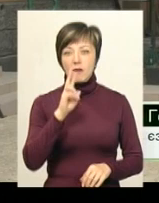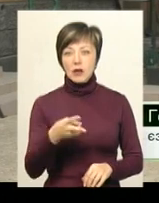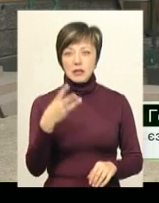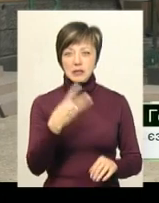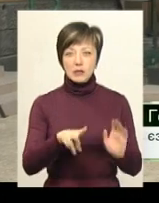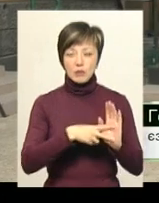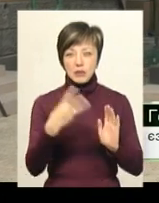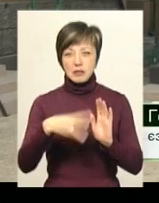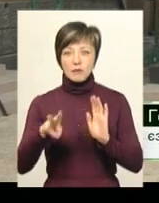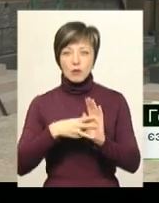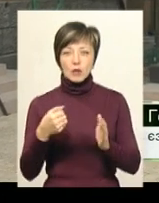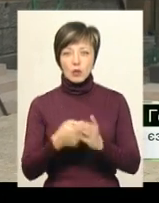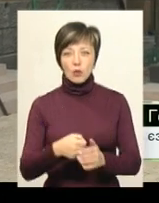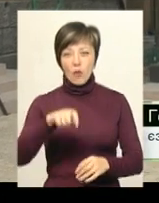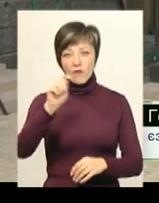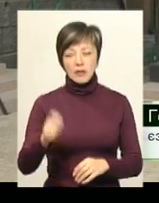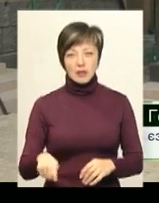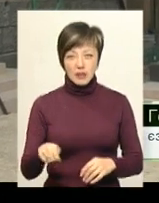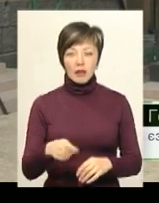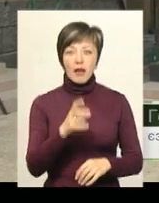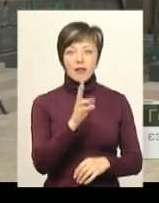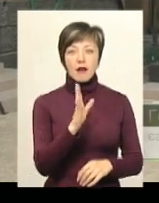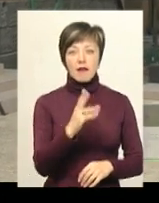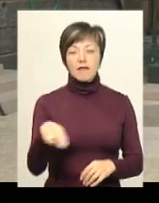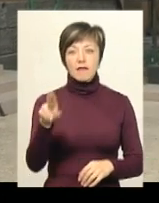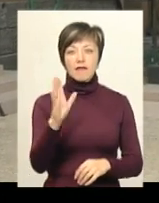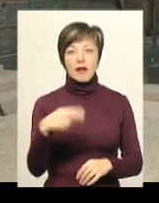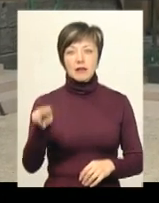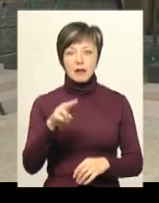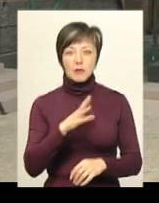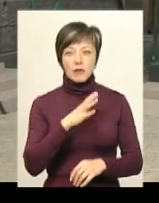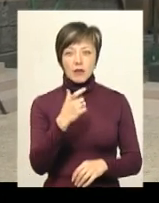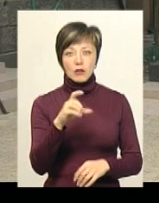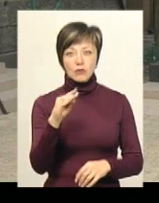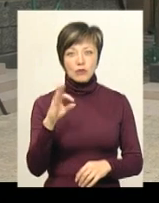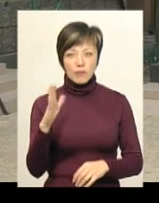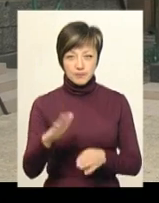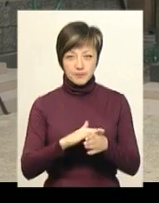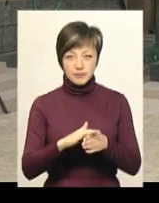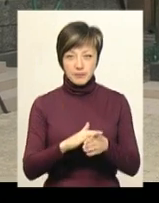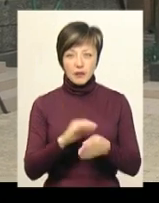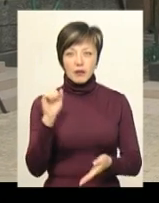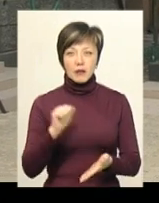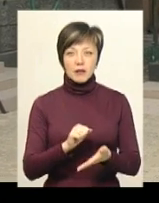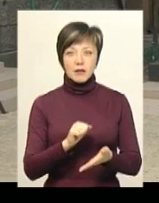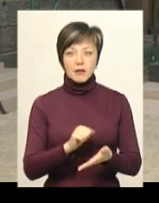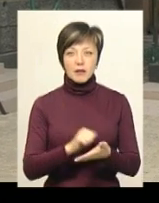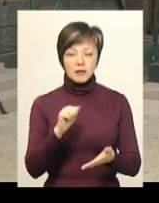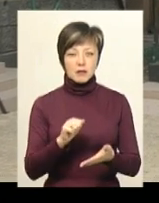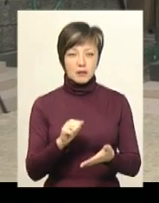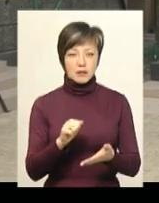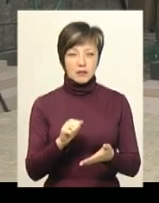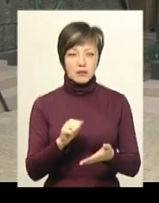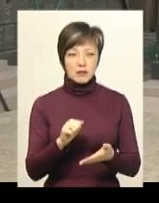сефом НКВД був Миколаї Єжов, Який видав розказ